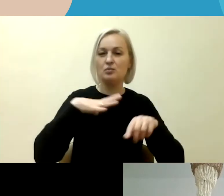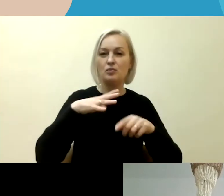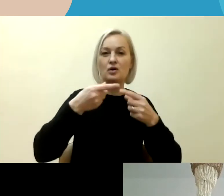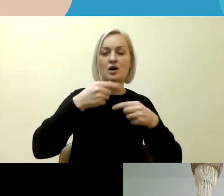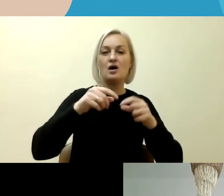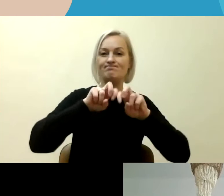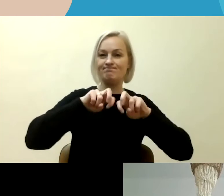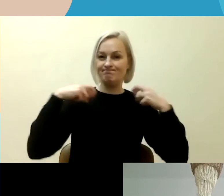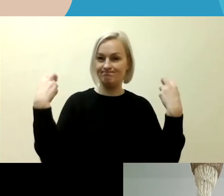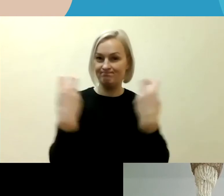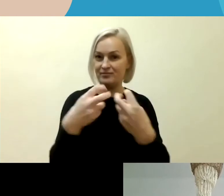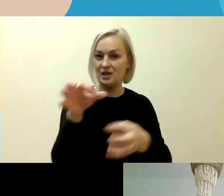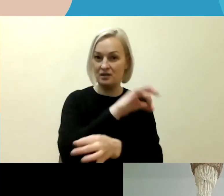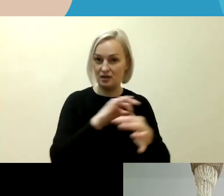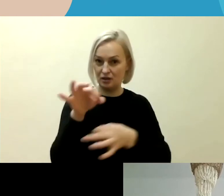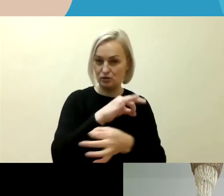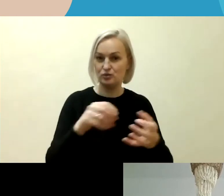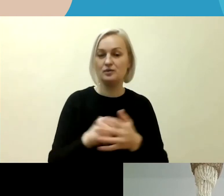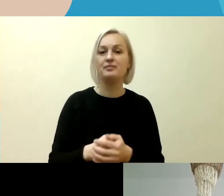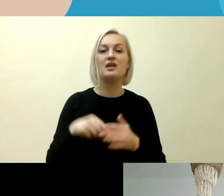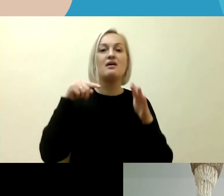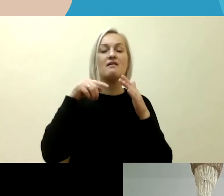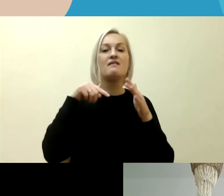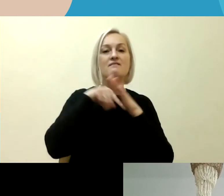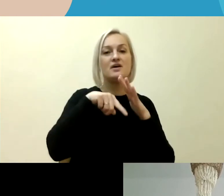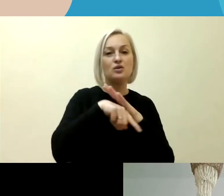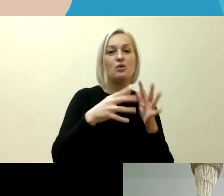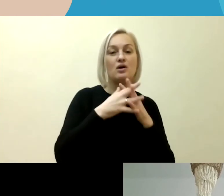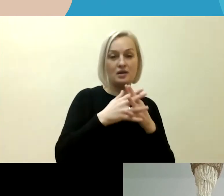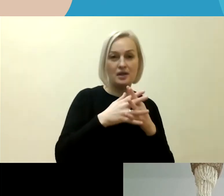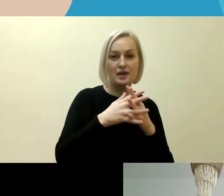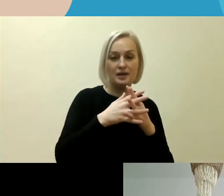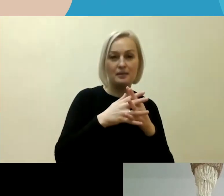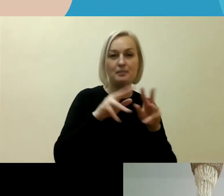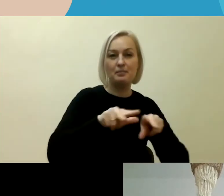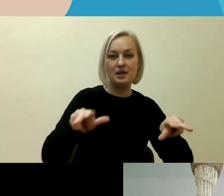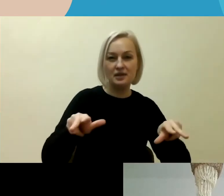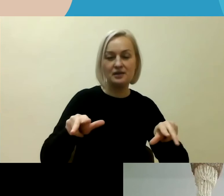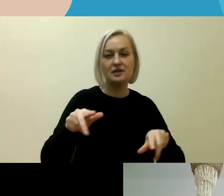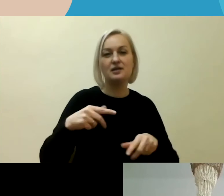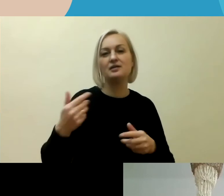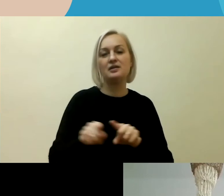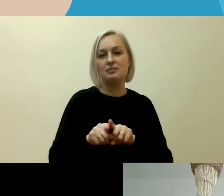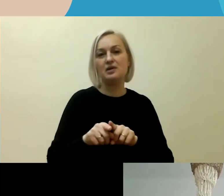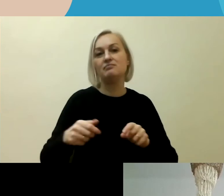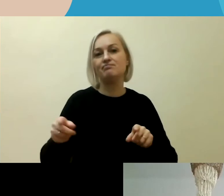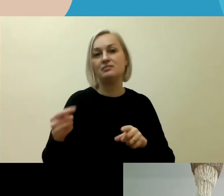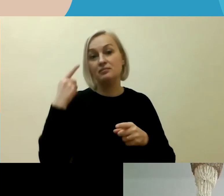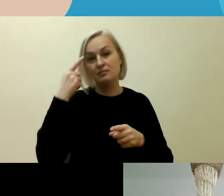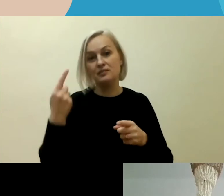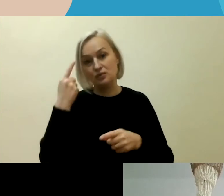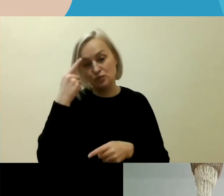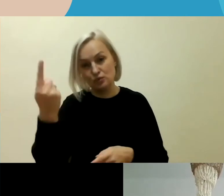diskusijos, Vidaus reikiaių ministerijos iniciatyva, bet prie organizavimo taip pat prisidėjo ir žmogaus teisų